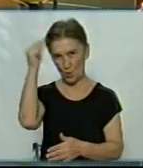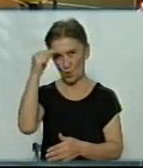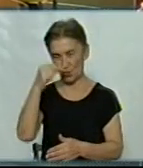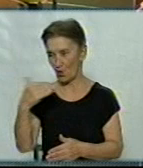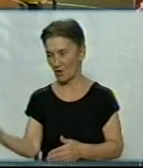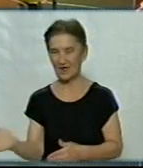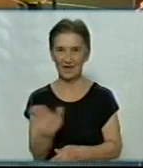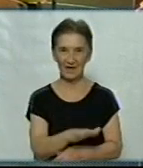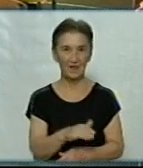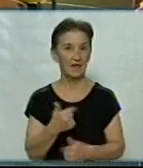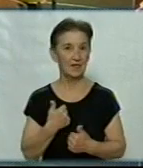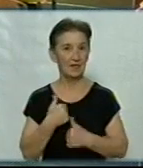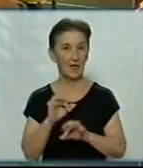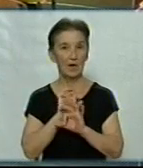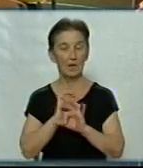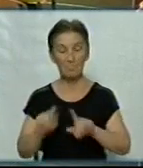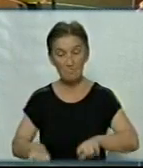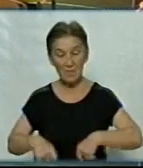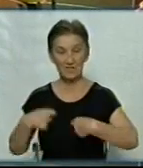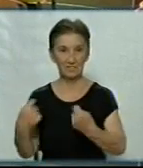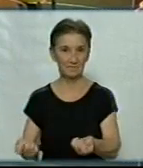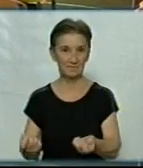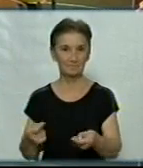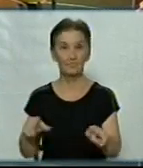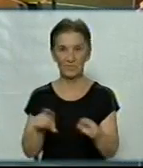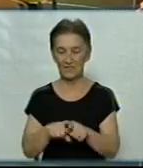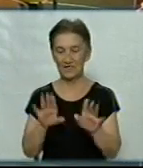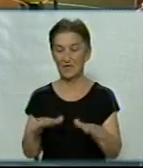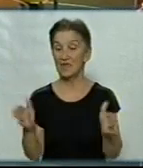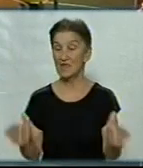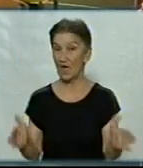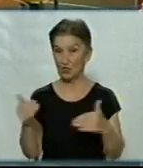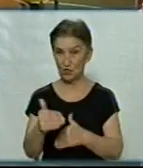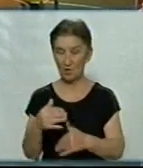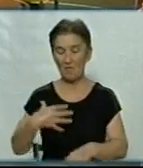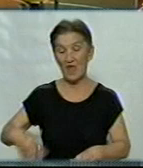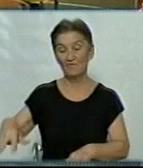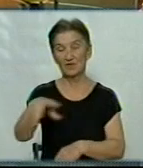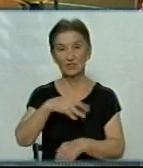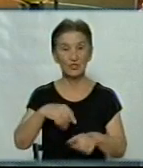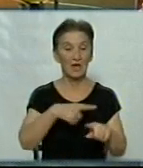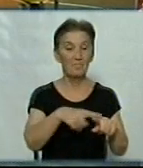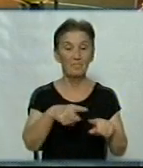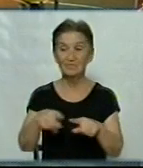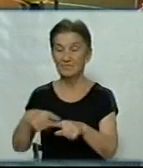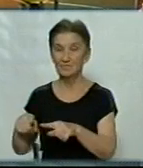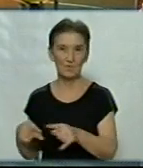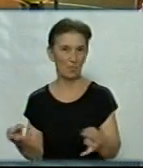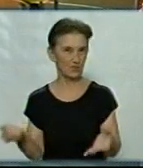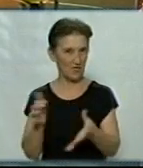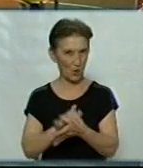давайте я вам буду передавати такий ячик, і ми всі разом так швидесенько познайомимося.